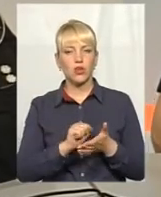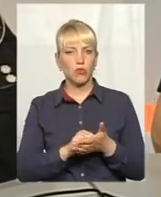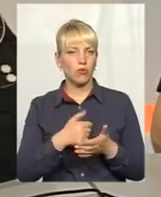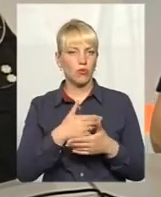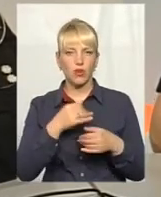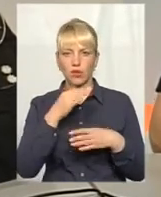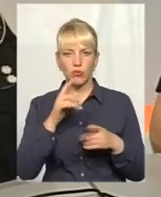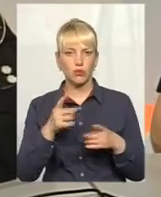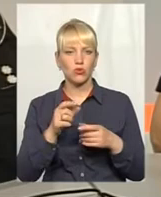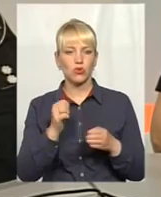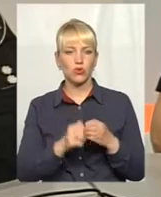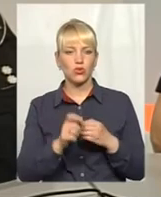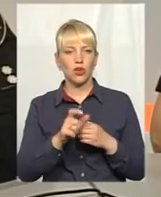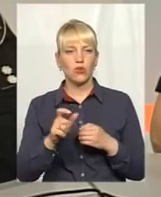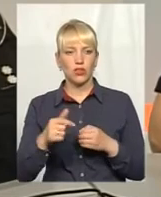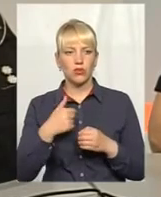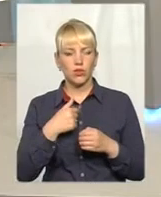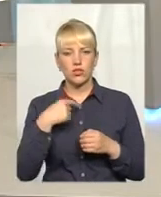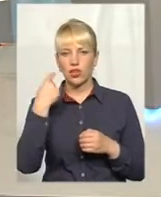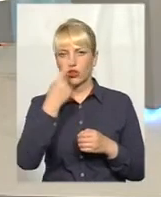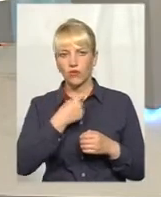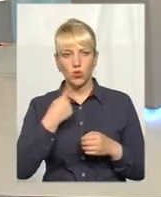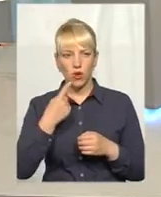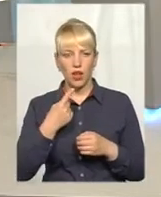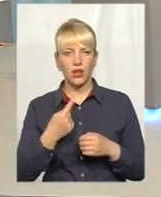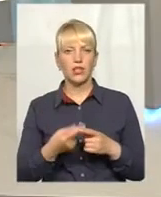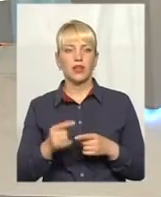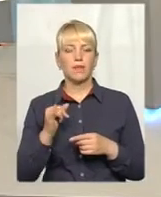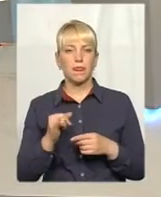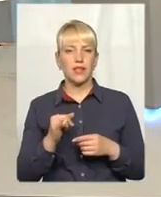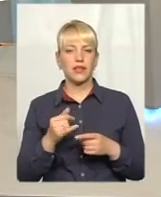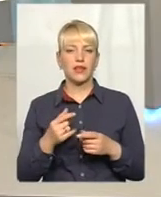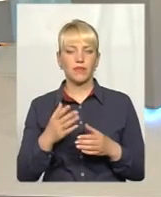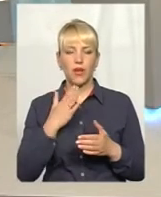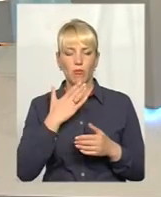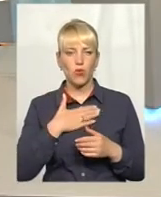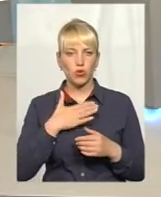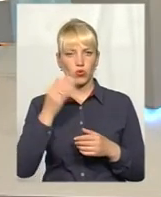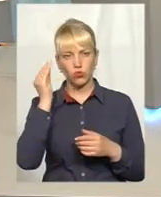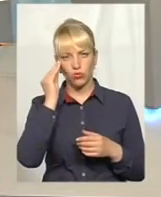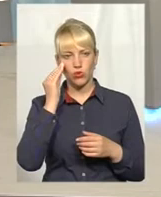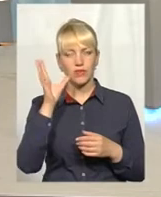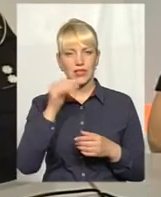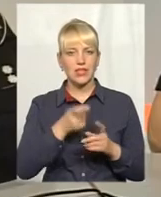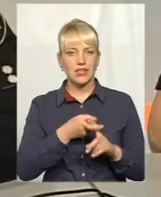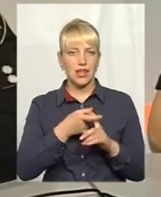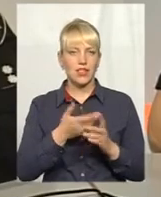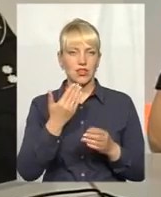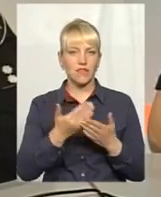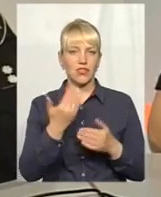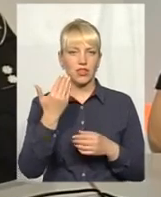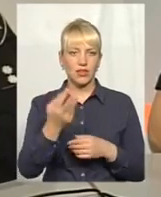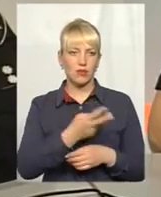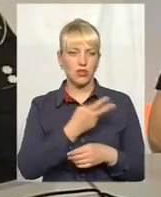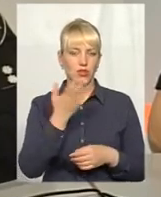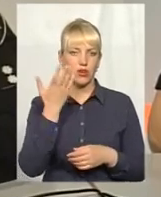що кожна людина, вона, знаєте, індивідуальна особистість. І, як на мою думку, це все залежить від її бажання. Коли людина буде